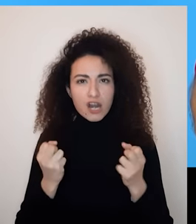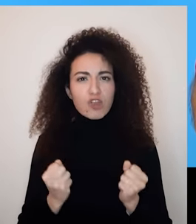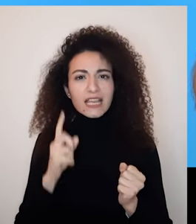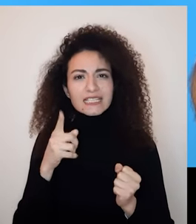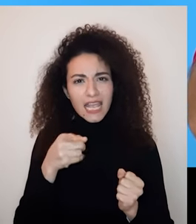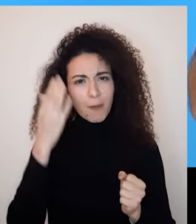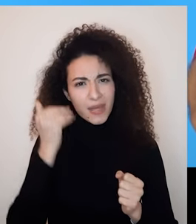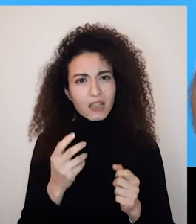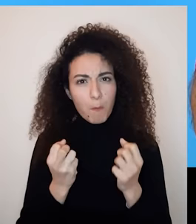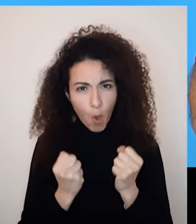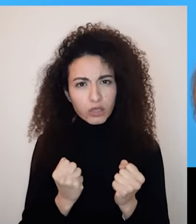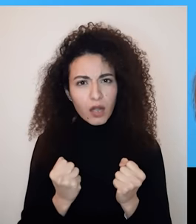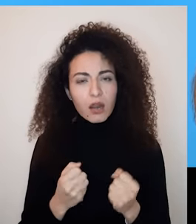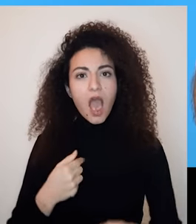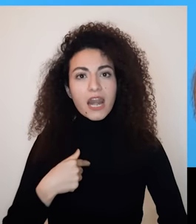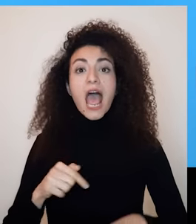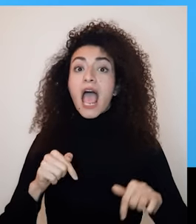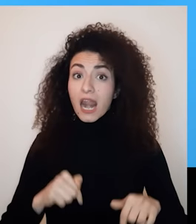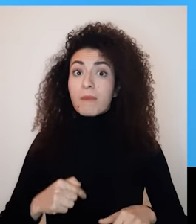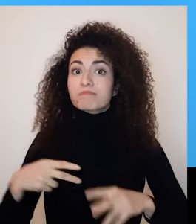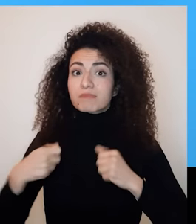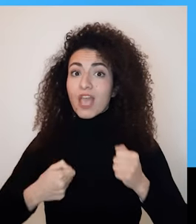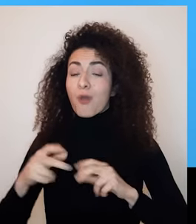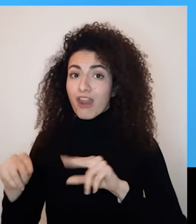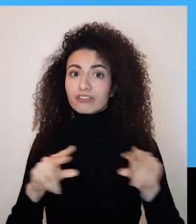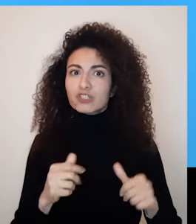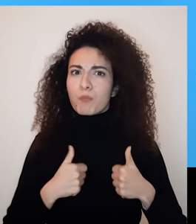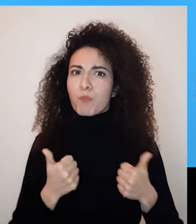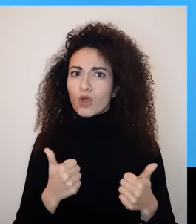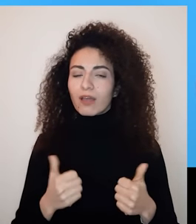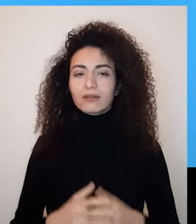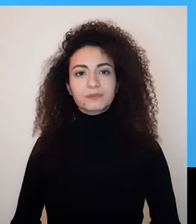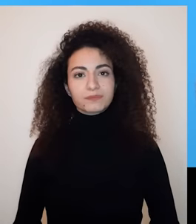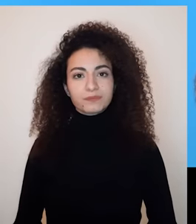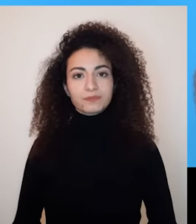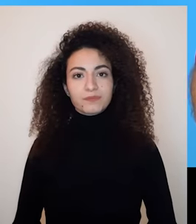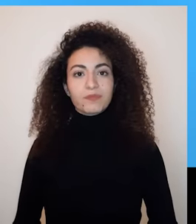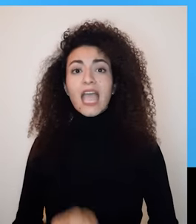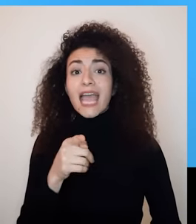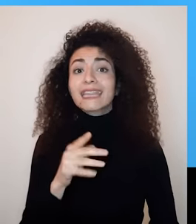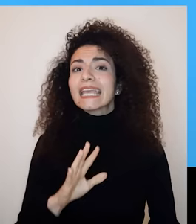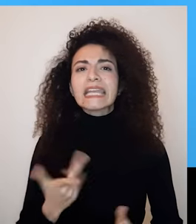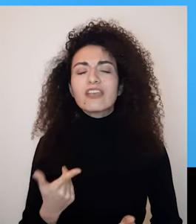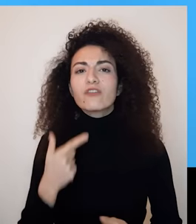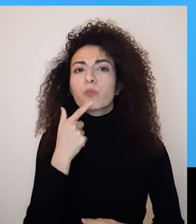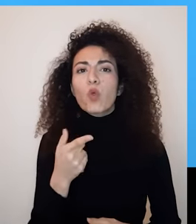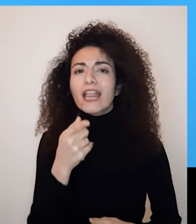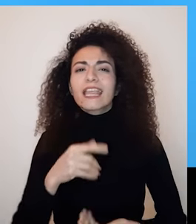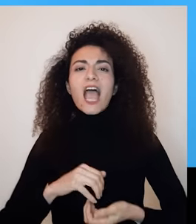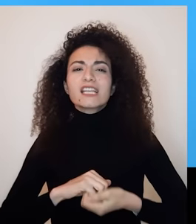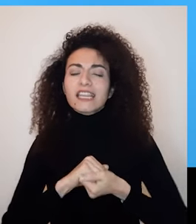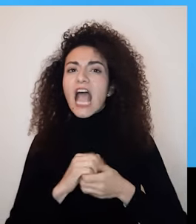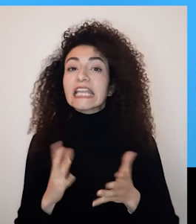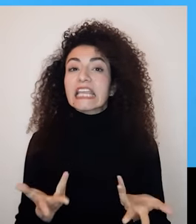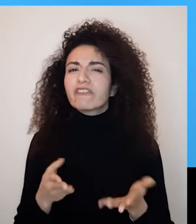في وضع مكياجر خاص مثلاً لكنها نجحت في النهية وبدت رائعة رؤية هذا الفيديو كانت لحظة محورية